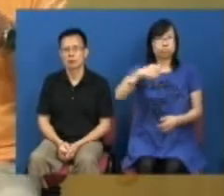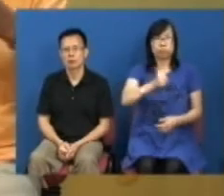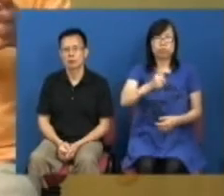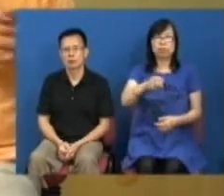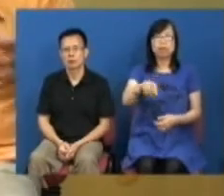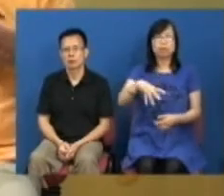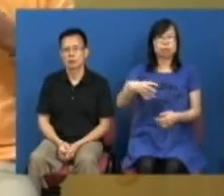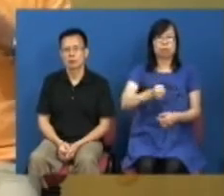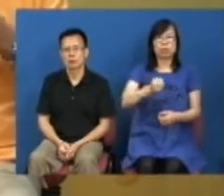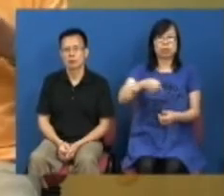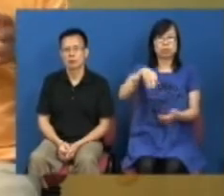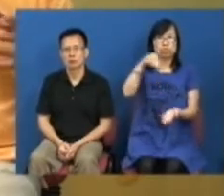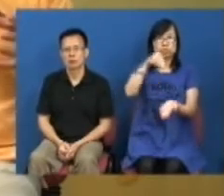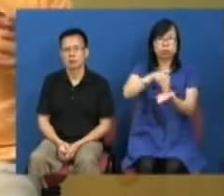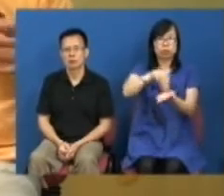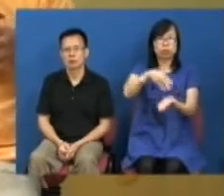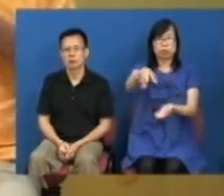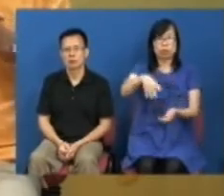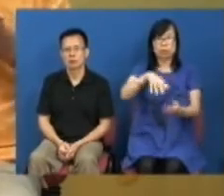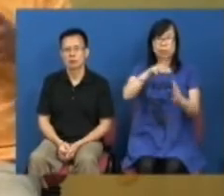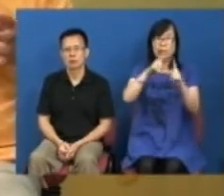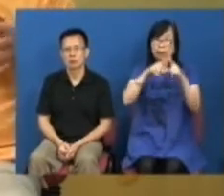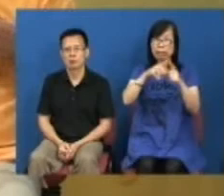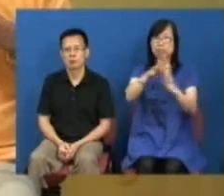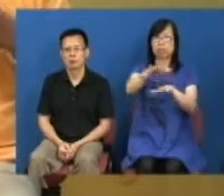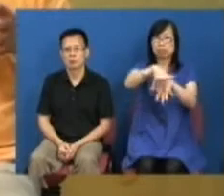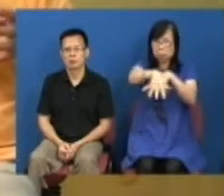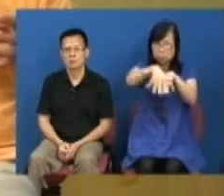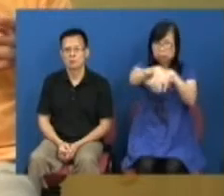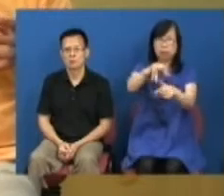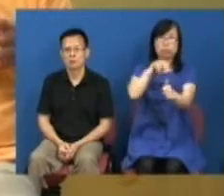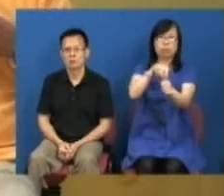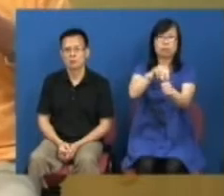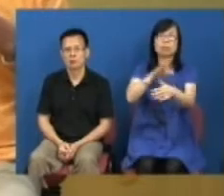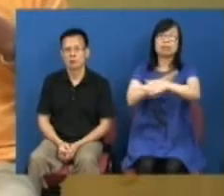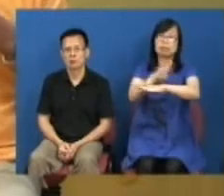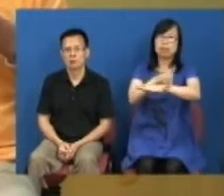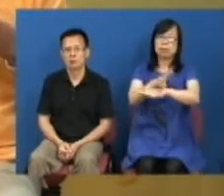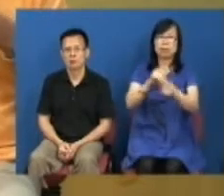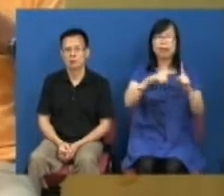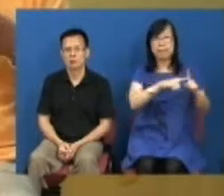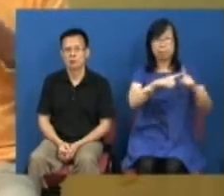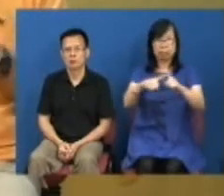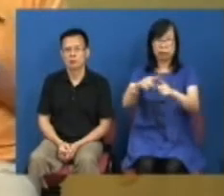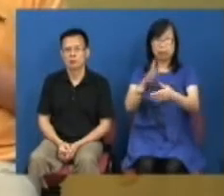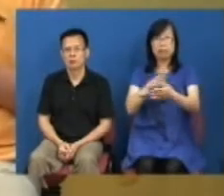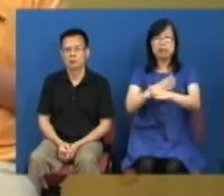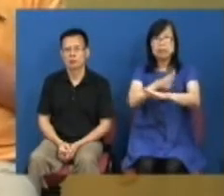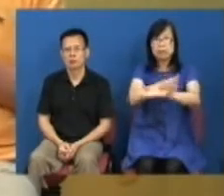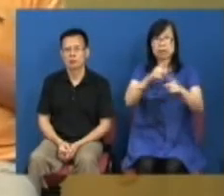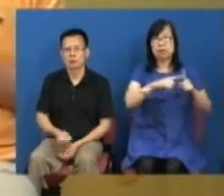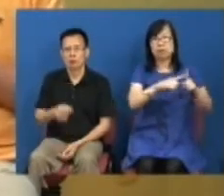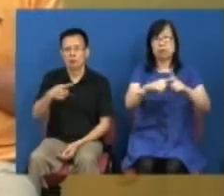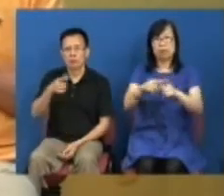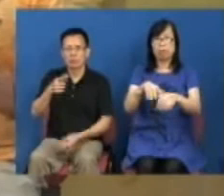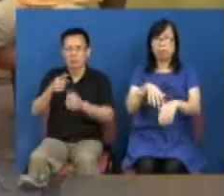谓的执法所谓的人潮管制所谓的是处理社会民运人士或社运人士去参与社会